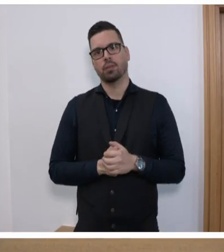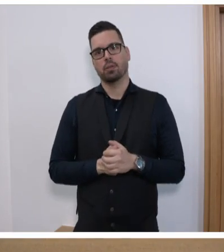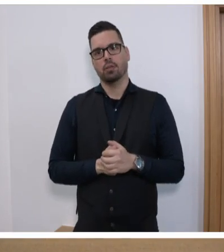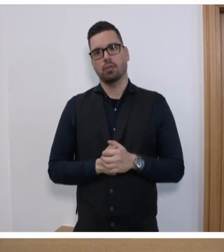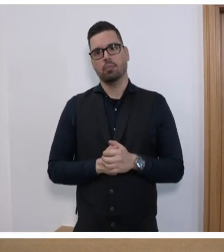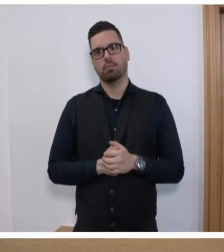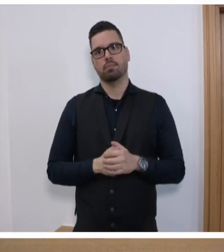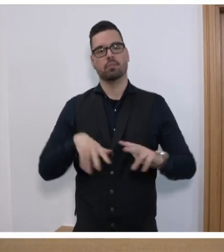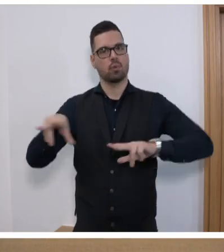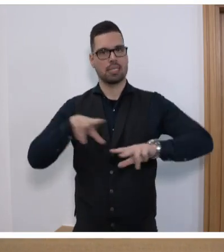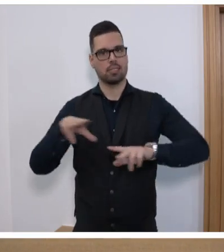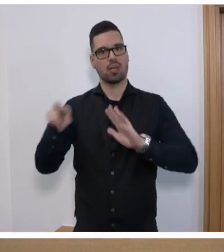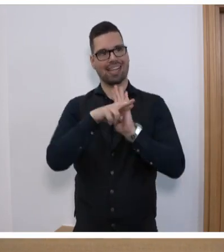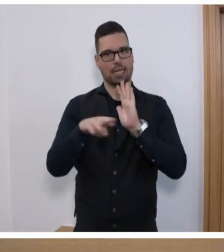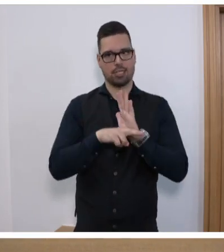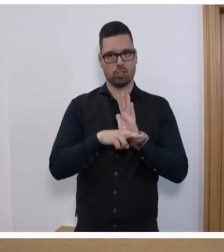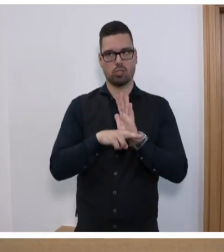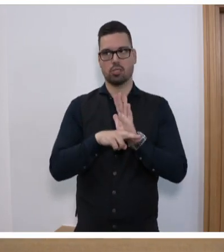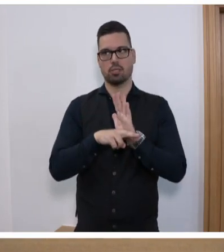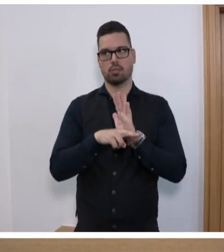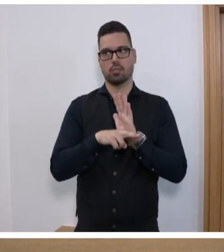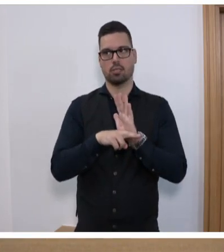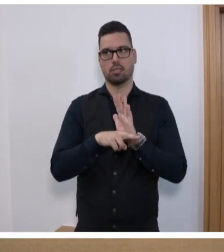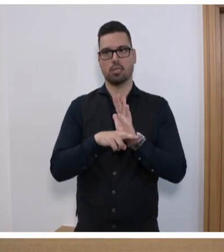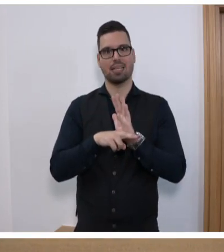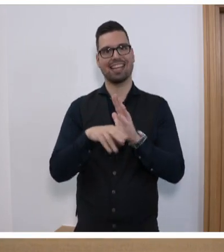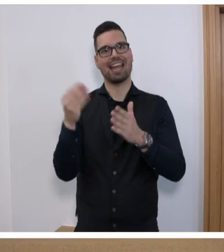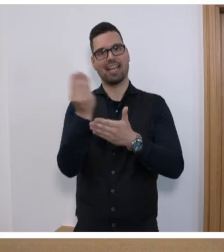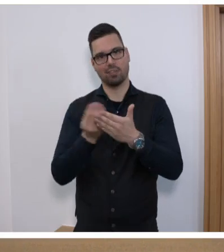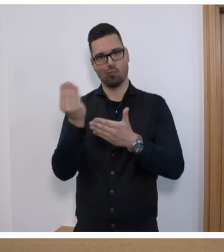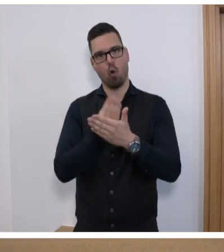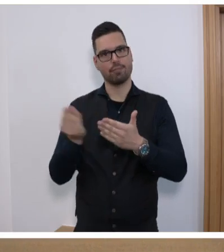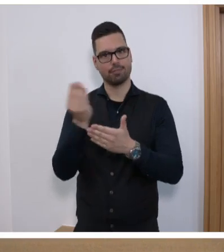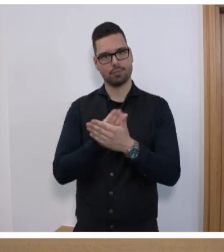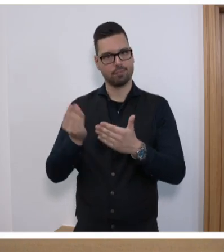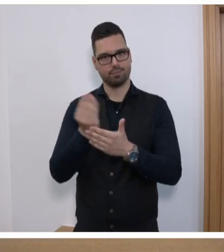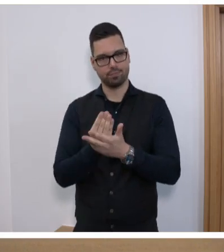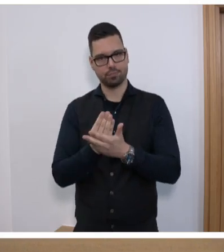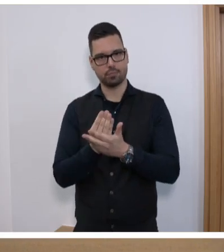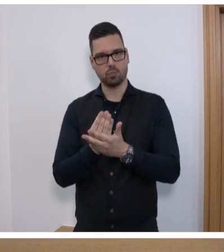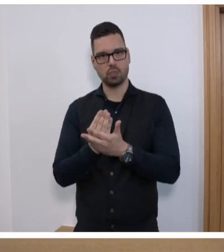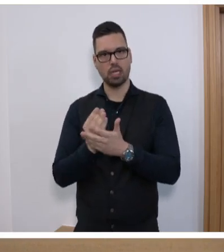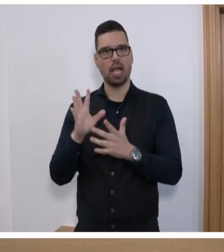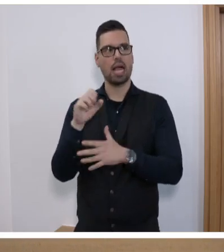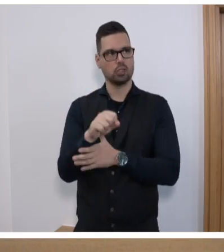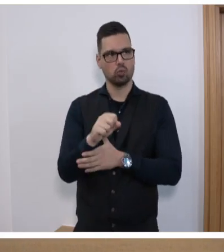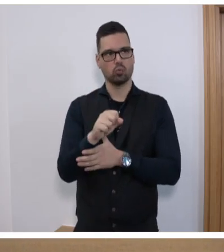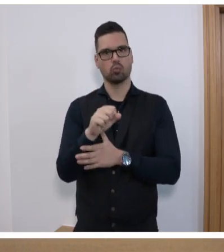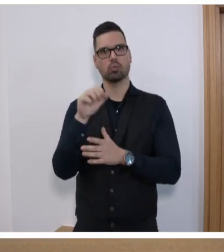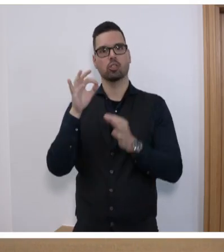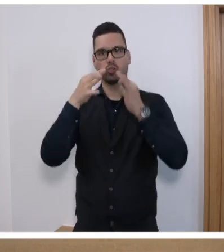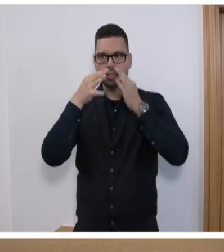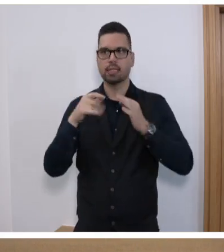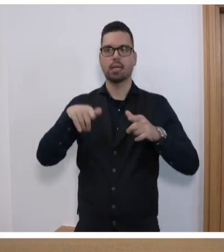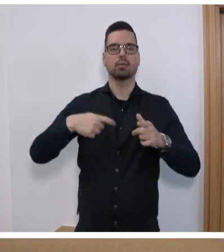organisationsrechtlichen Teil reagiert der Gesetzesentwurf, der diesbezüglichen normativen Handlungsbedarf speziell bezogen auf den